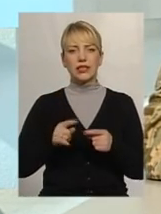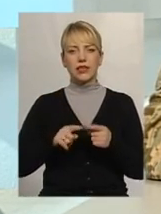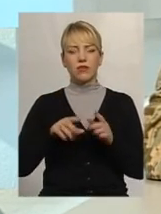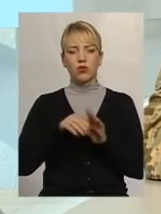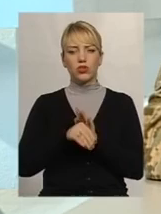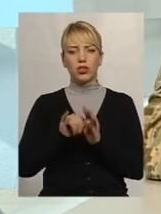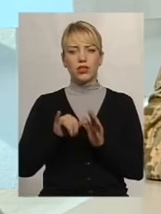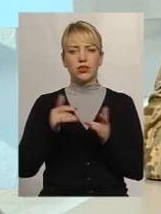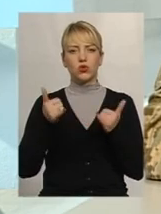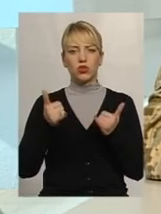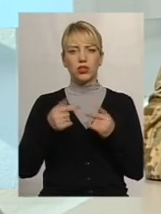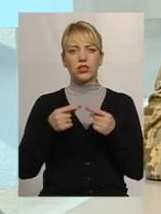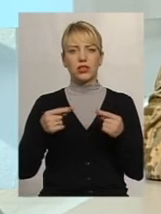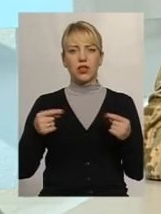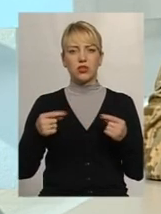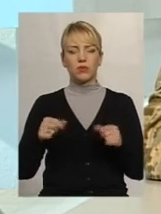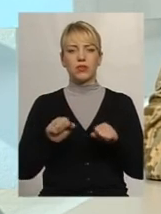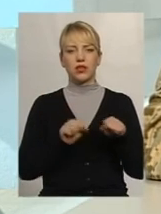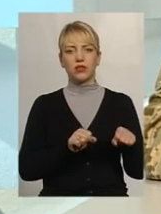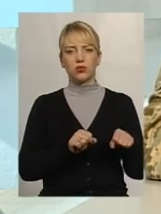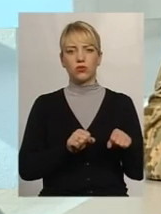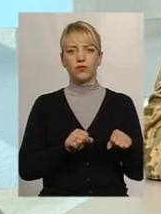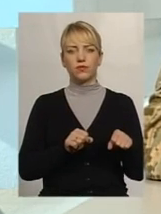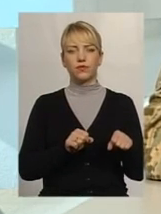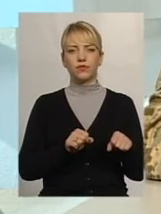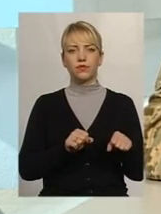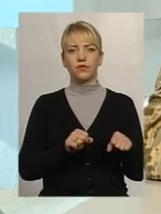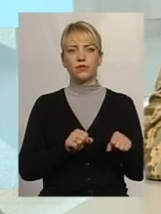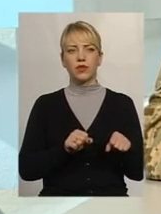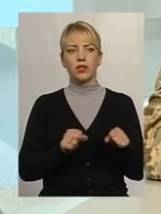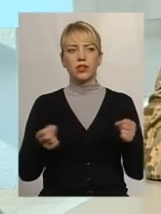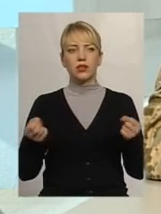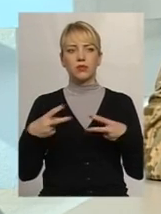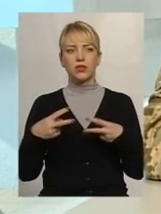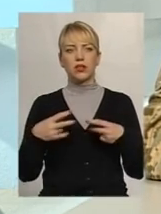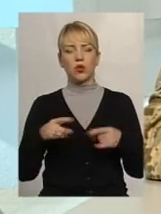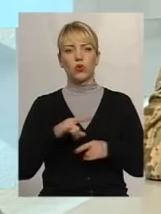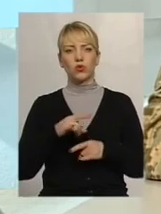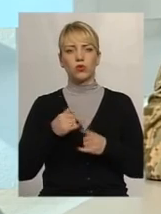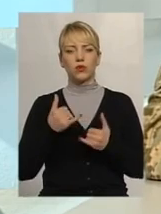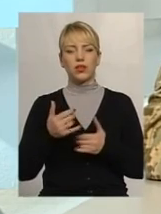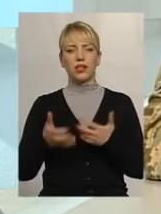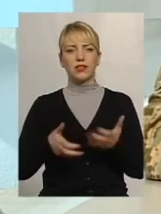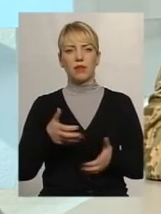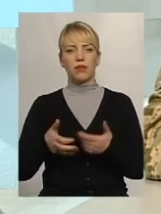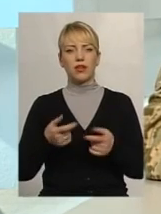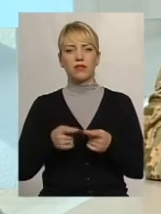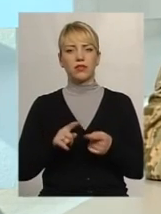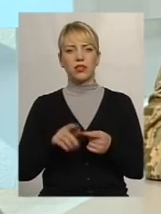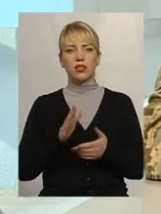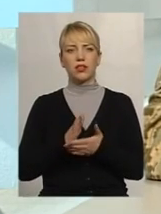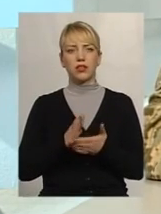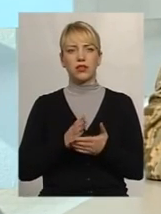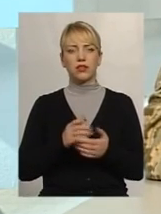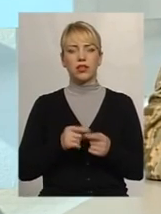сучасні засоби захисту, спеціалізовані костюми для саперів, це є роботизовані